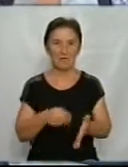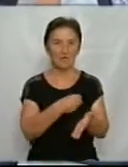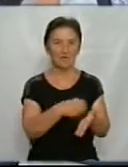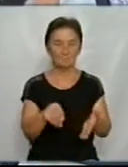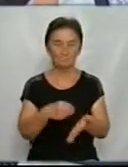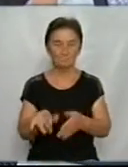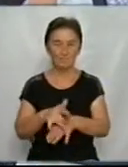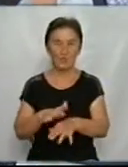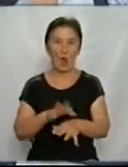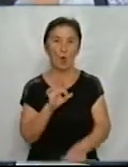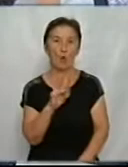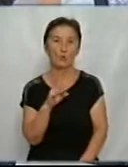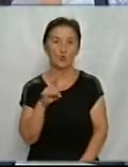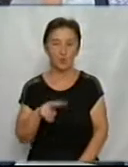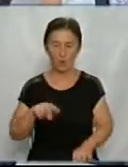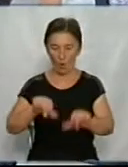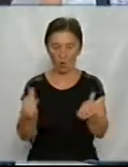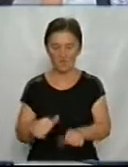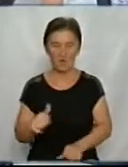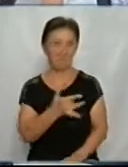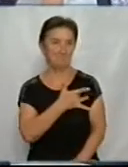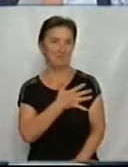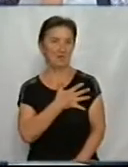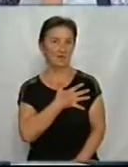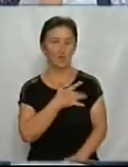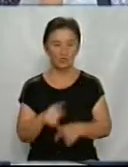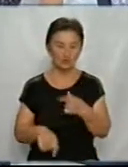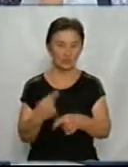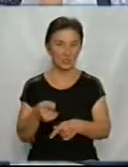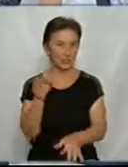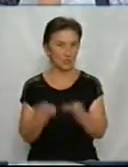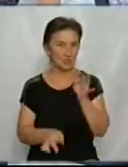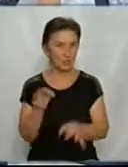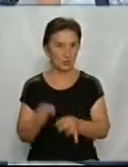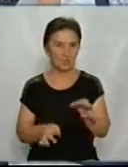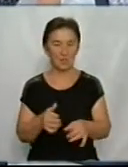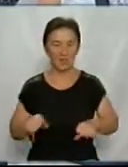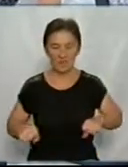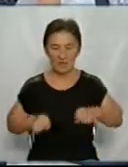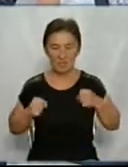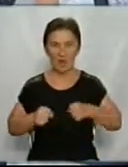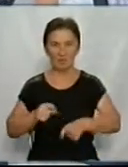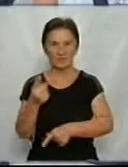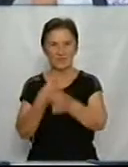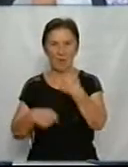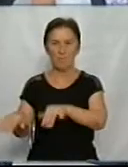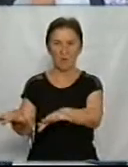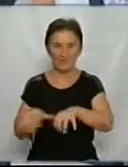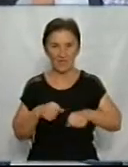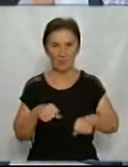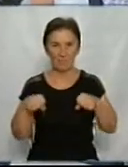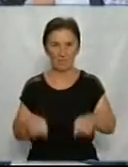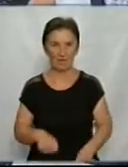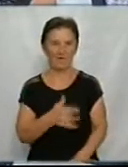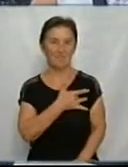Але Онул обманним шляхом оформив це все на себе. Ми через суди та звернення до міської ради намагаємось повернути собі своє право на власність.